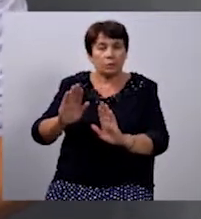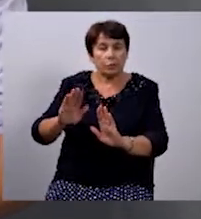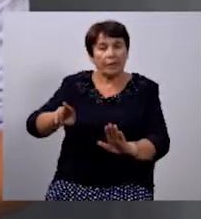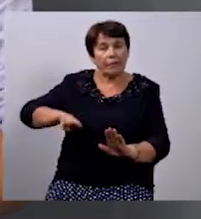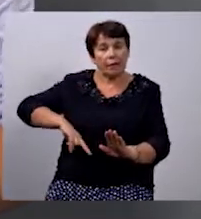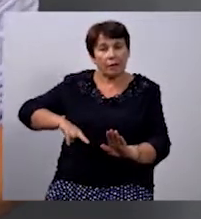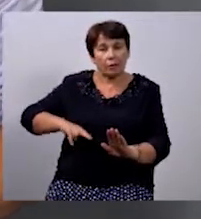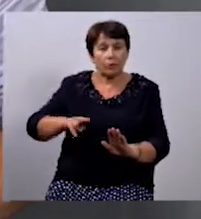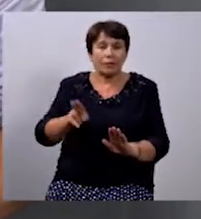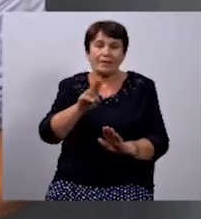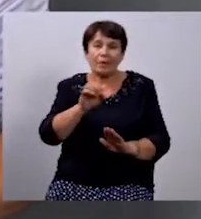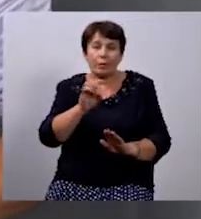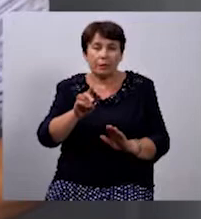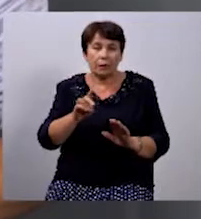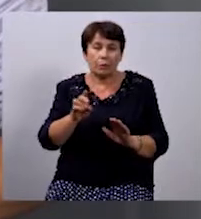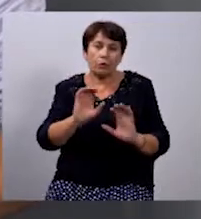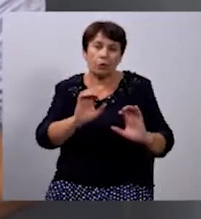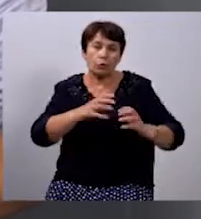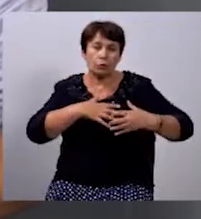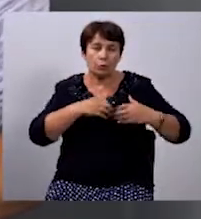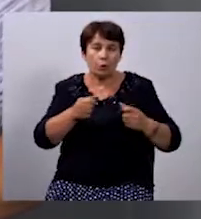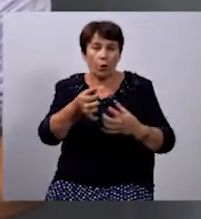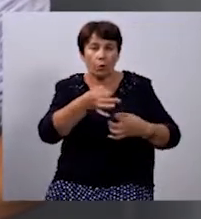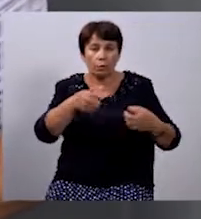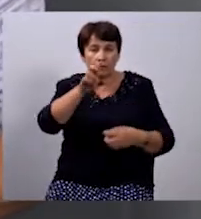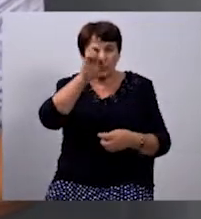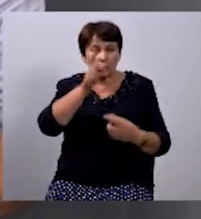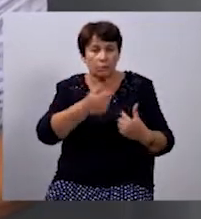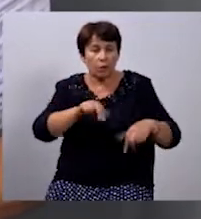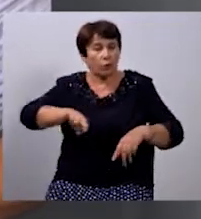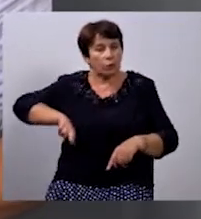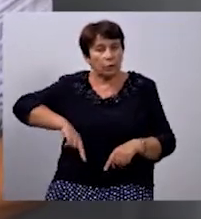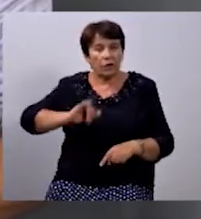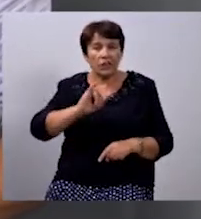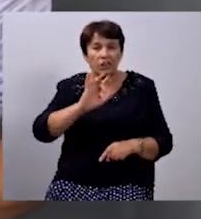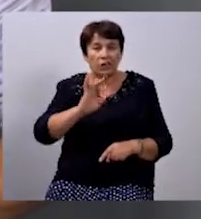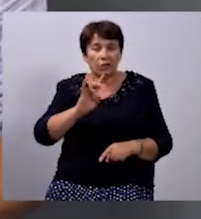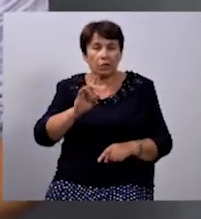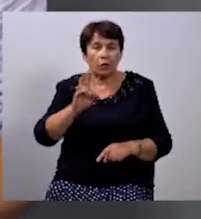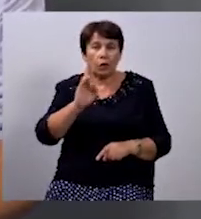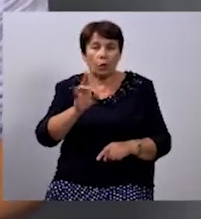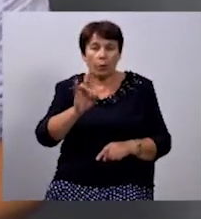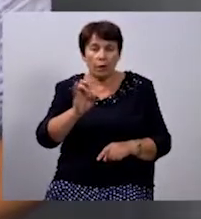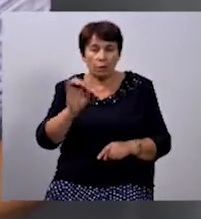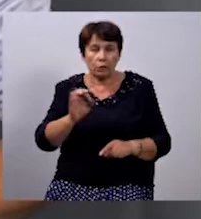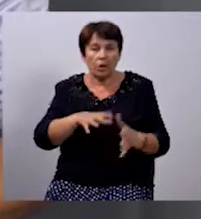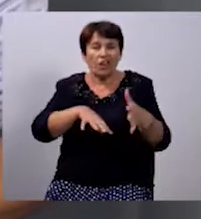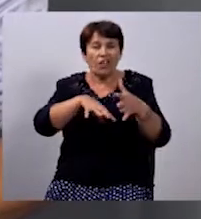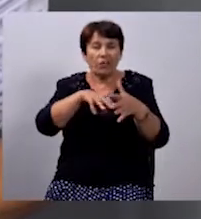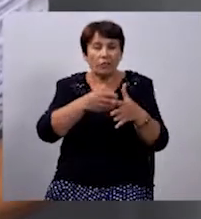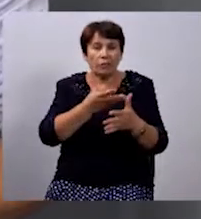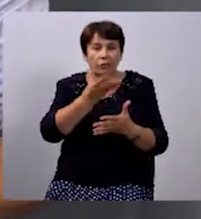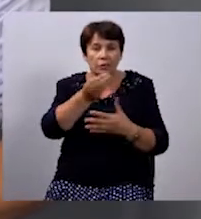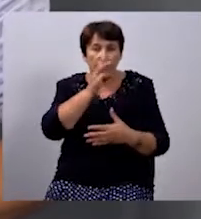директора Департаменту охорони здоров'я обласної державної адміністрації Ірини Кобельської, в області з виплатою зароблати